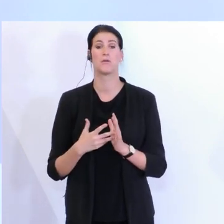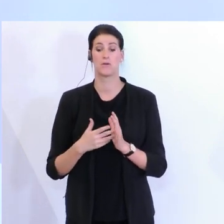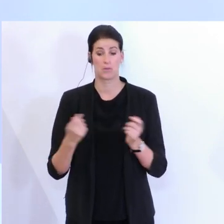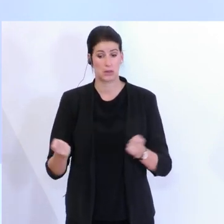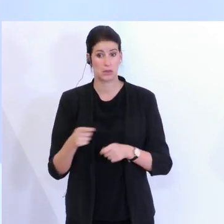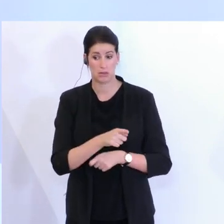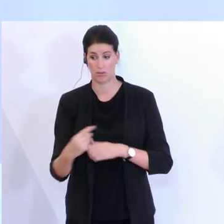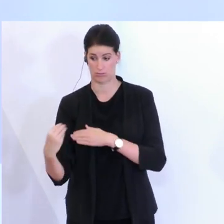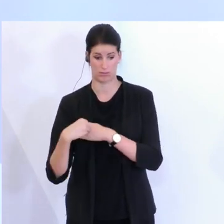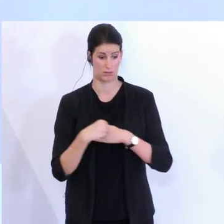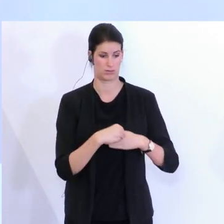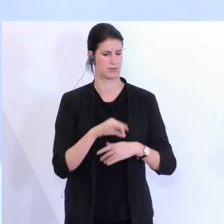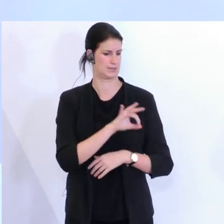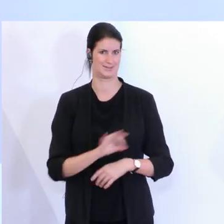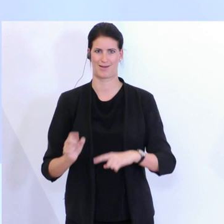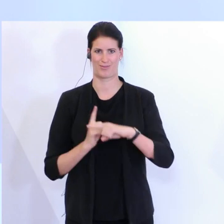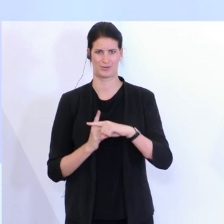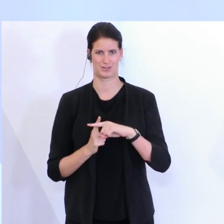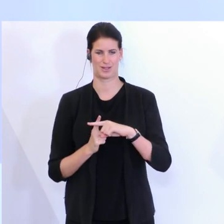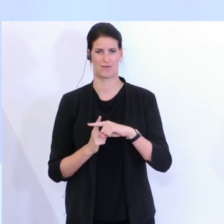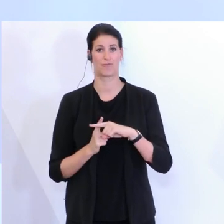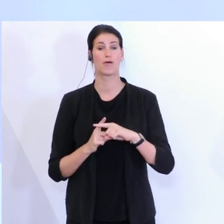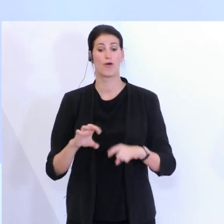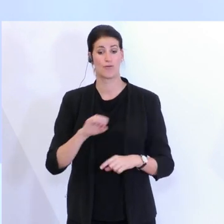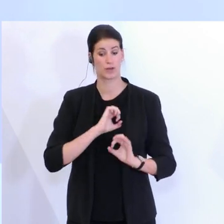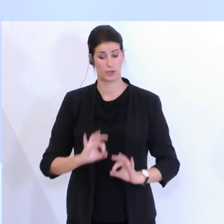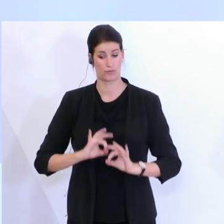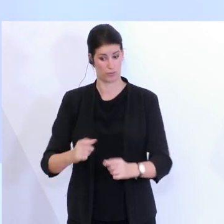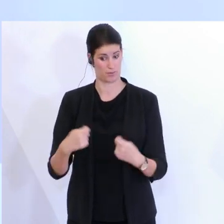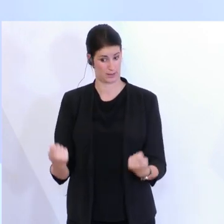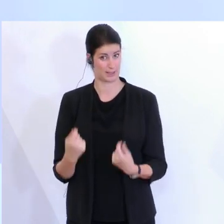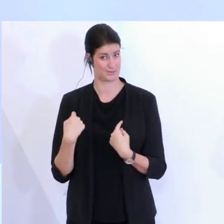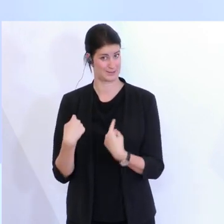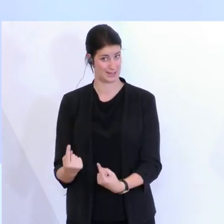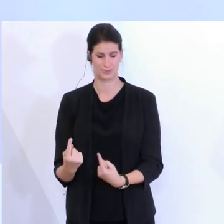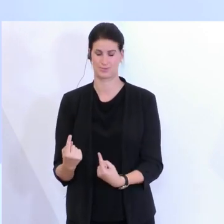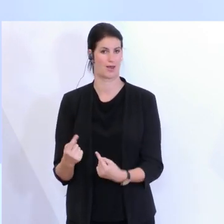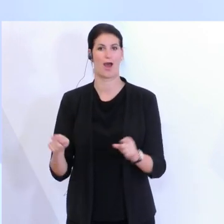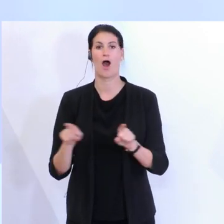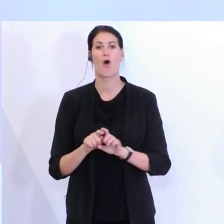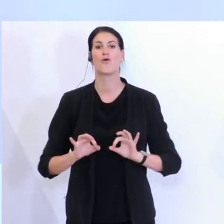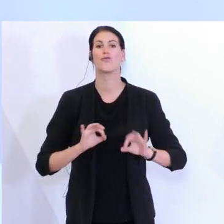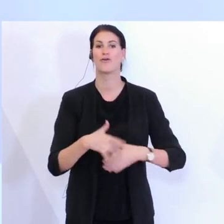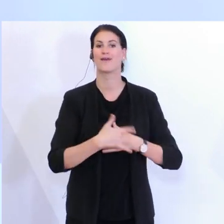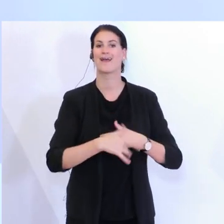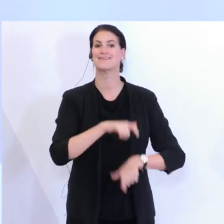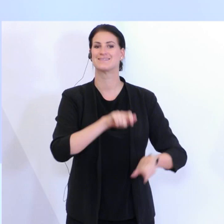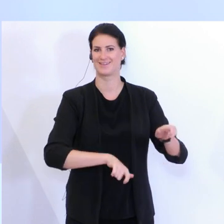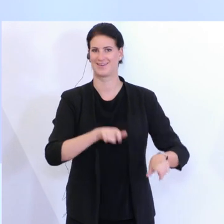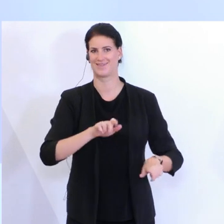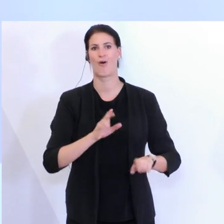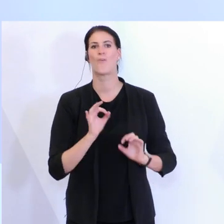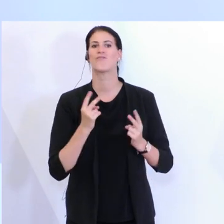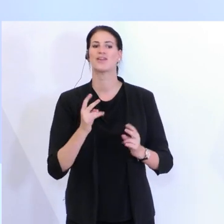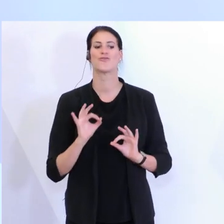positiv. Der Vorteil ist ja nicht nur für den Betrieb selbst, für die Gäste, wo wir auch maximale Sicherheit leisten